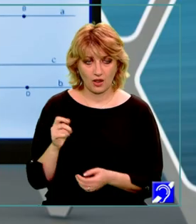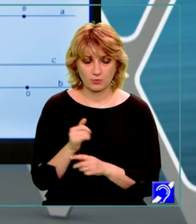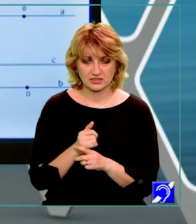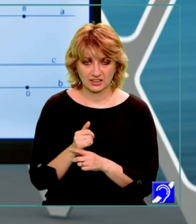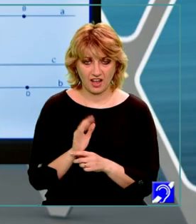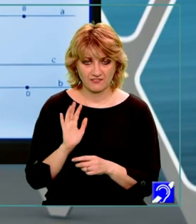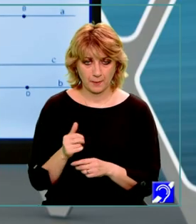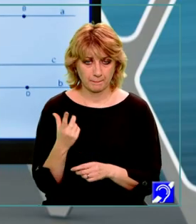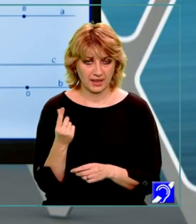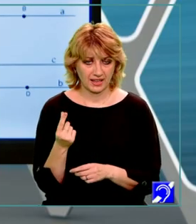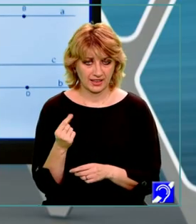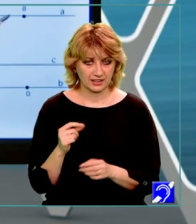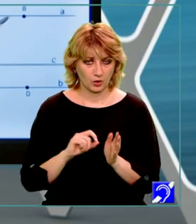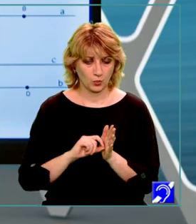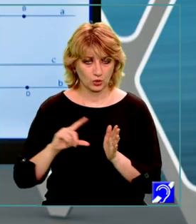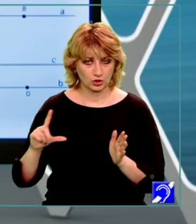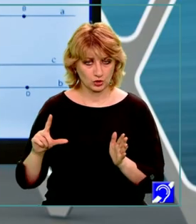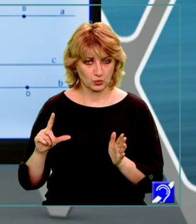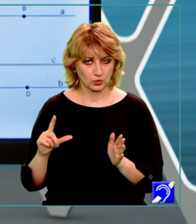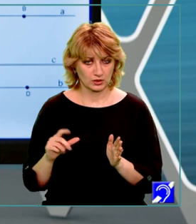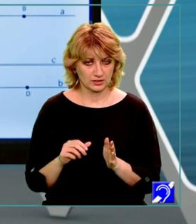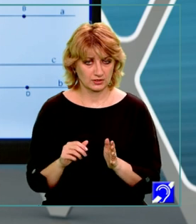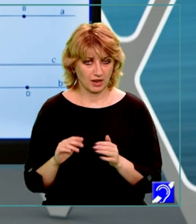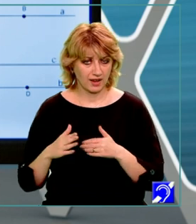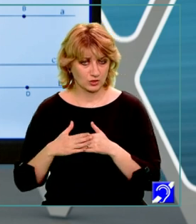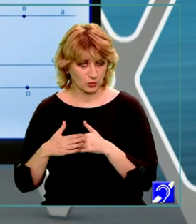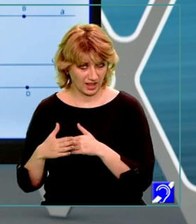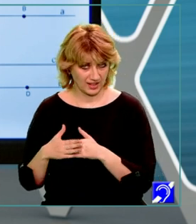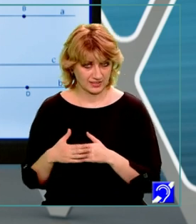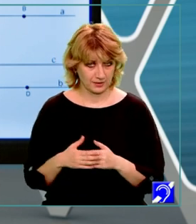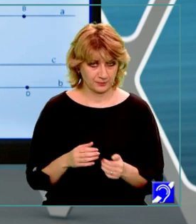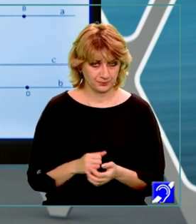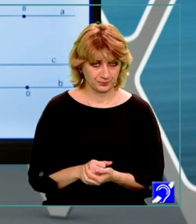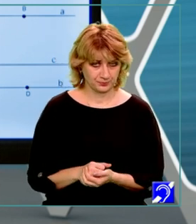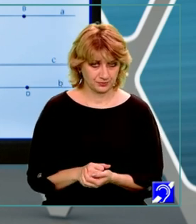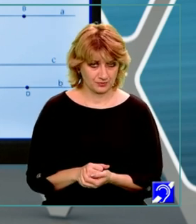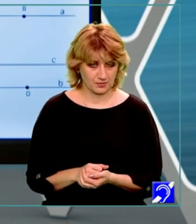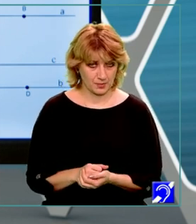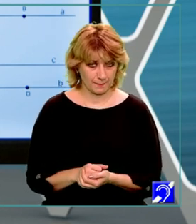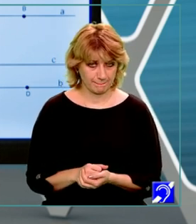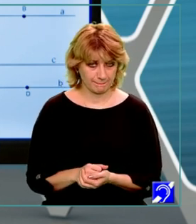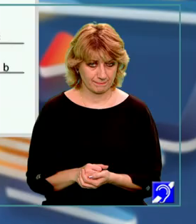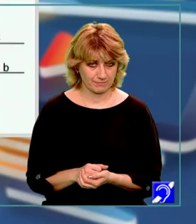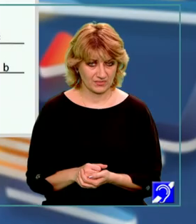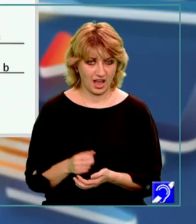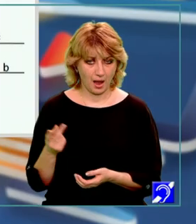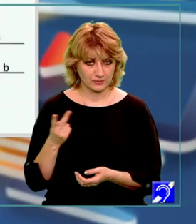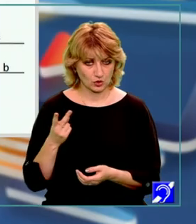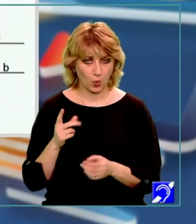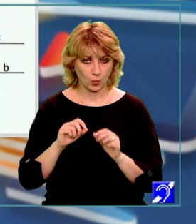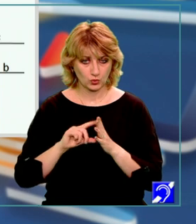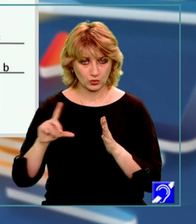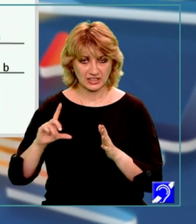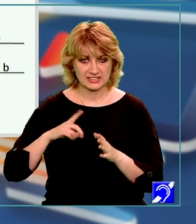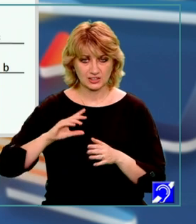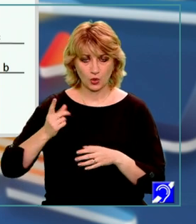pereche de unghiuri alterne interne B, A, M și A, M, E, întrucât sunt de o parte și de